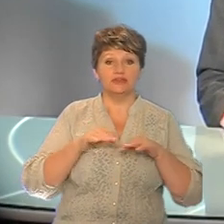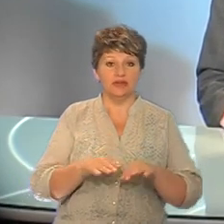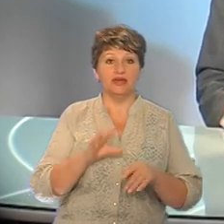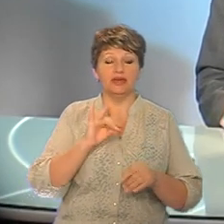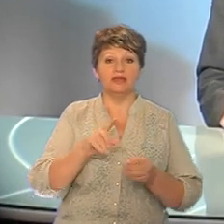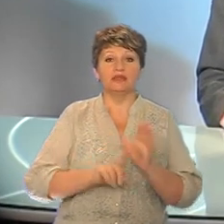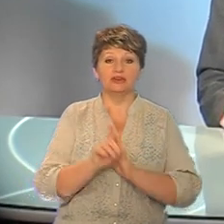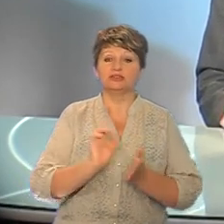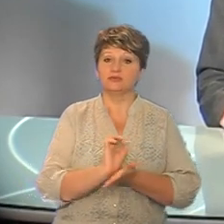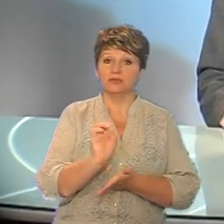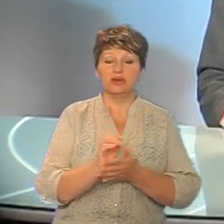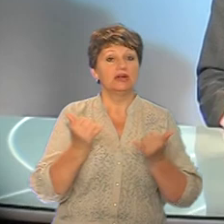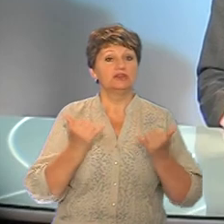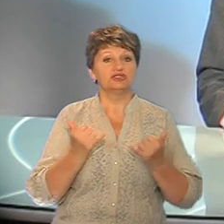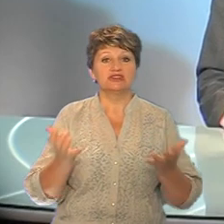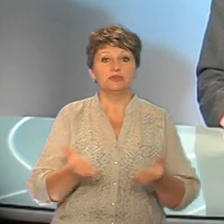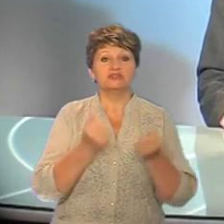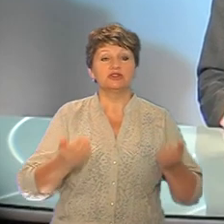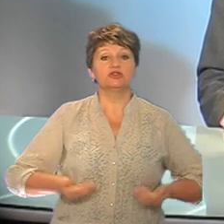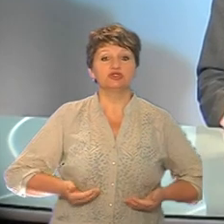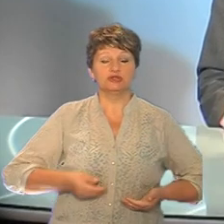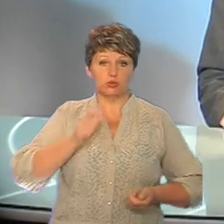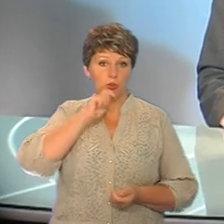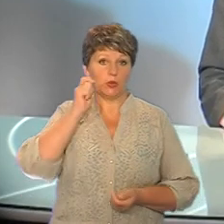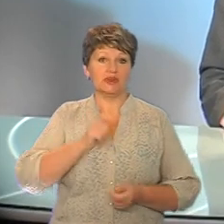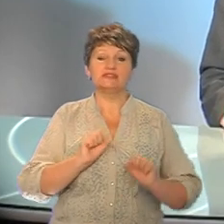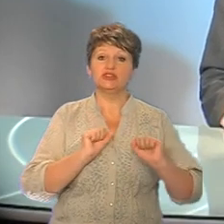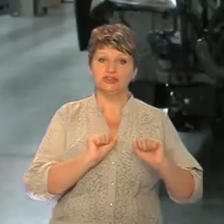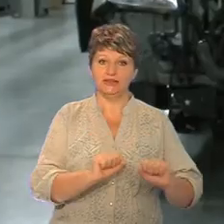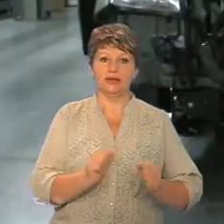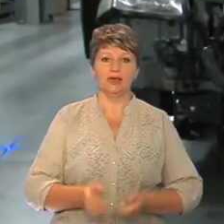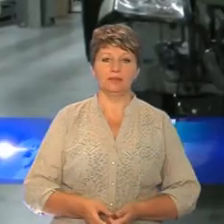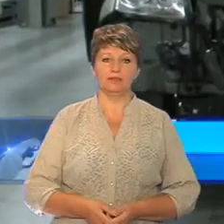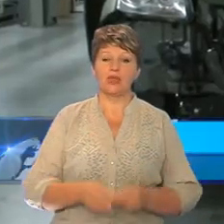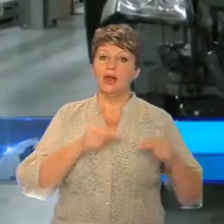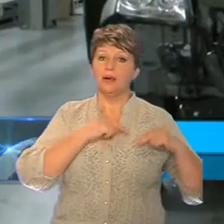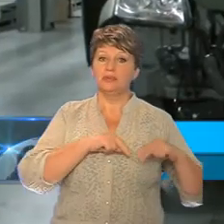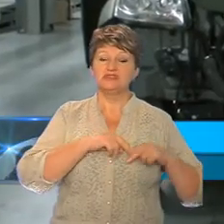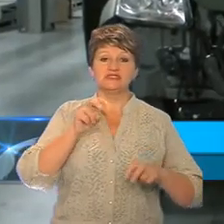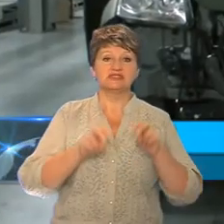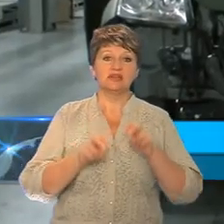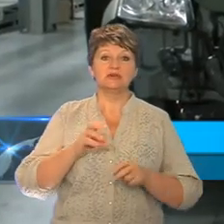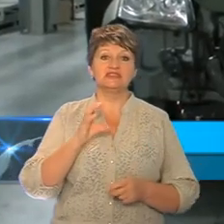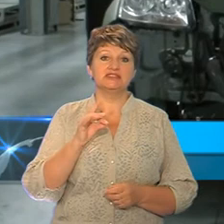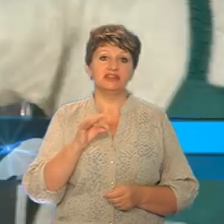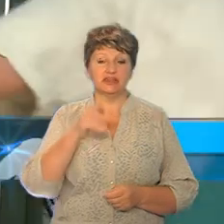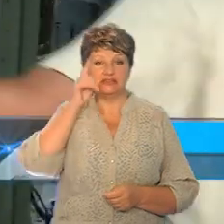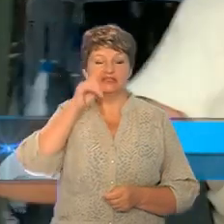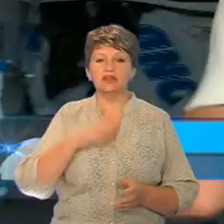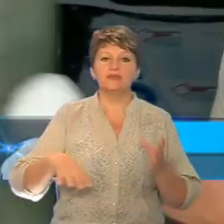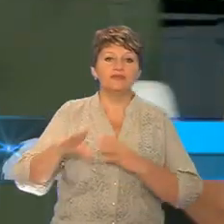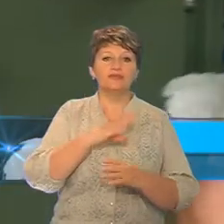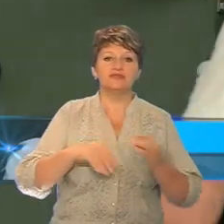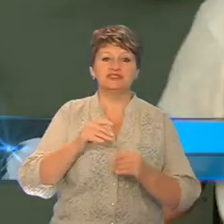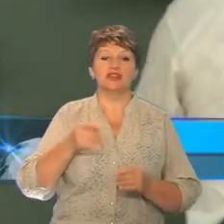виробництво. Нині ці автомобілі рятують життя українським захисникам. Працівник автозаводу Сергій Блайер знає у